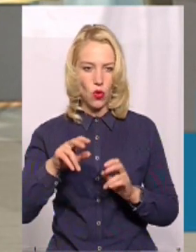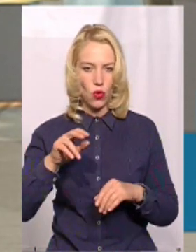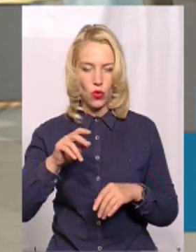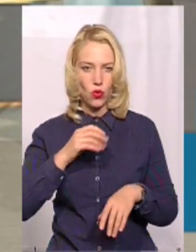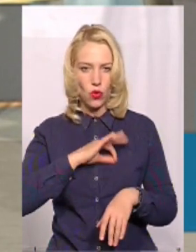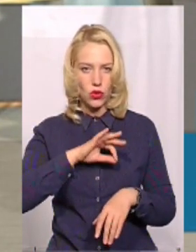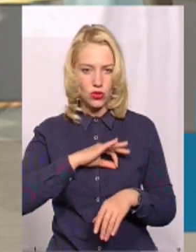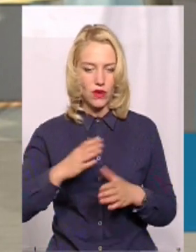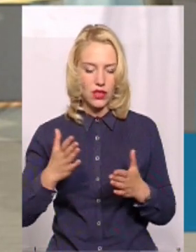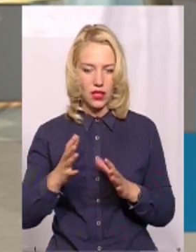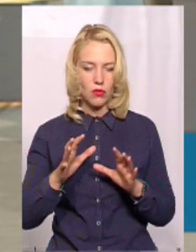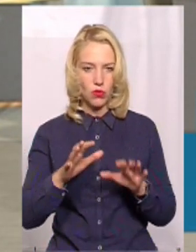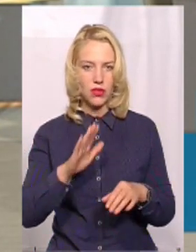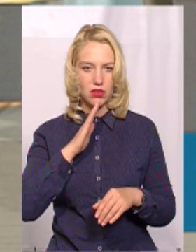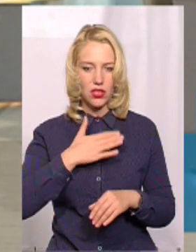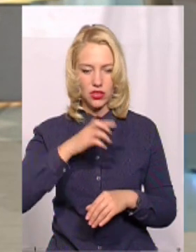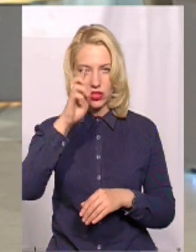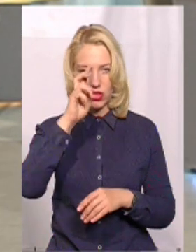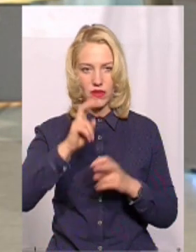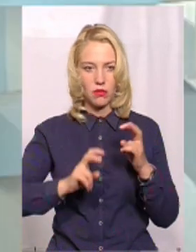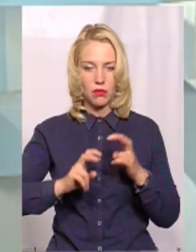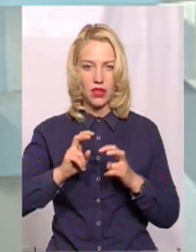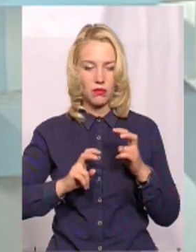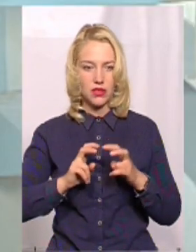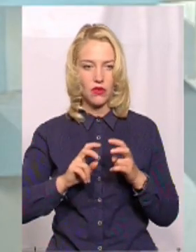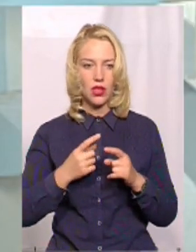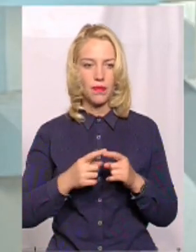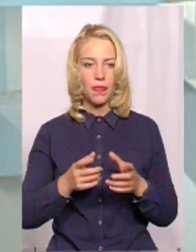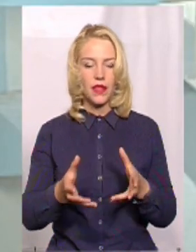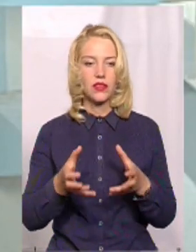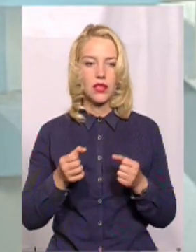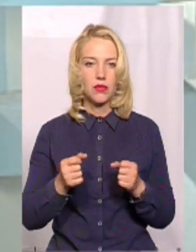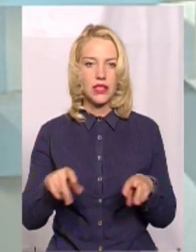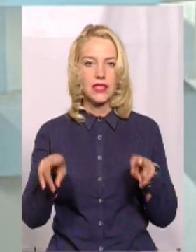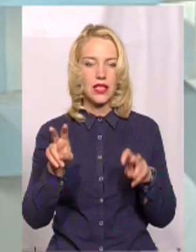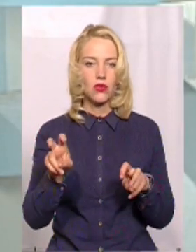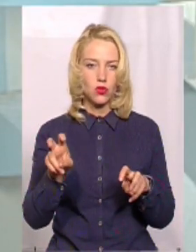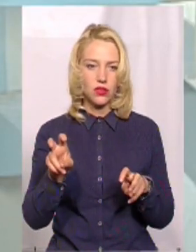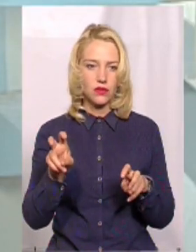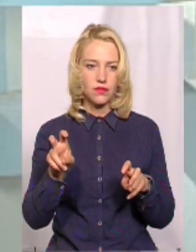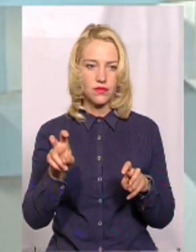з якими опікується наше державне підприємство, отримало статус